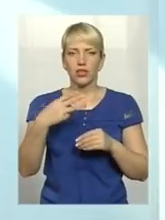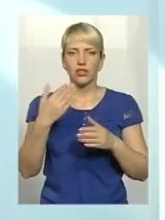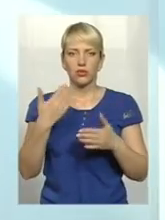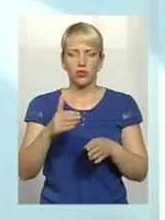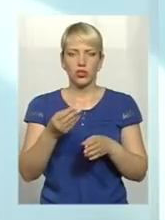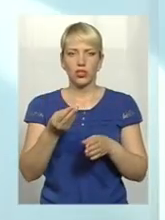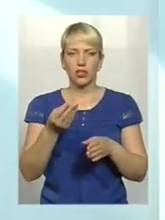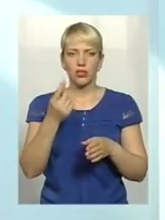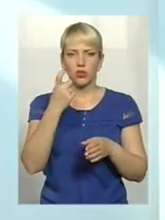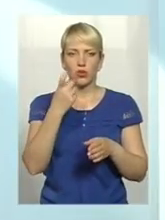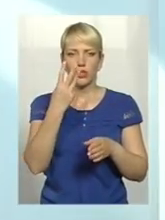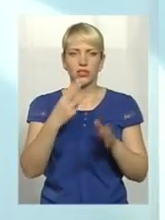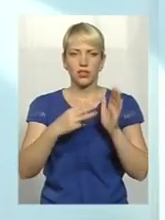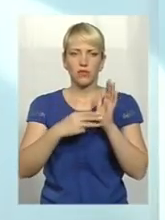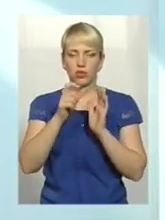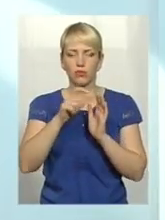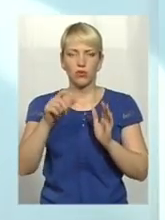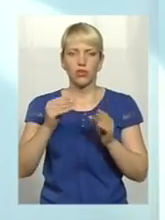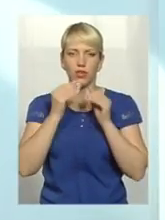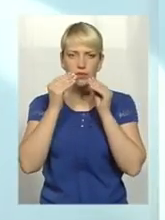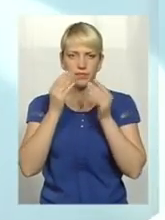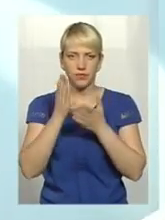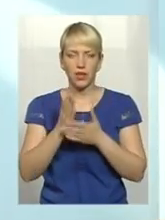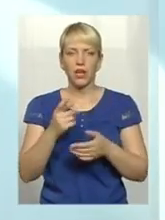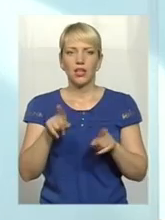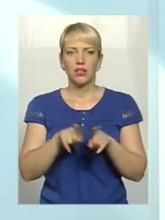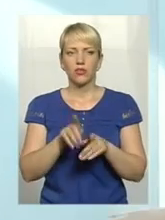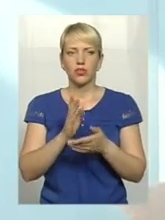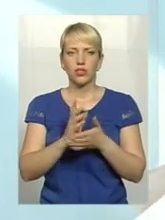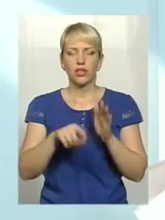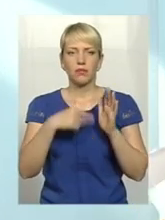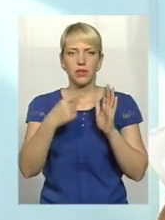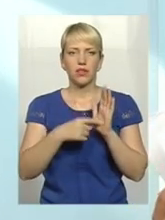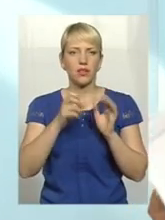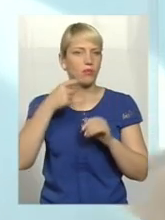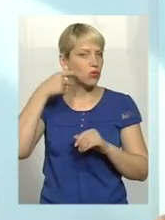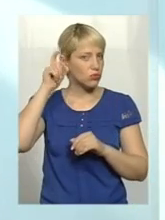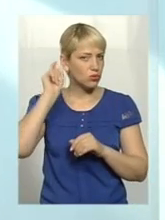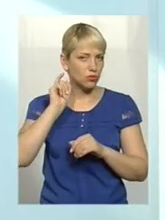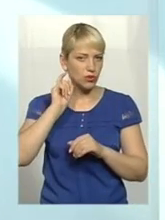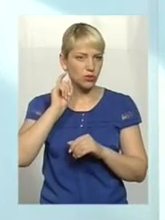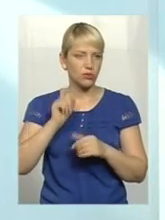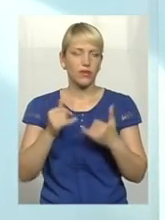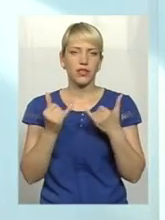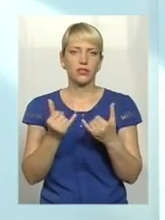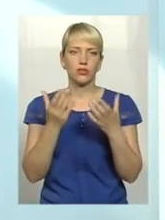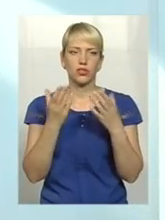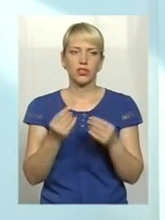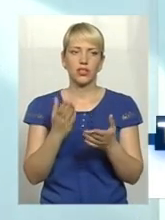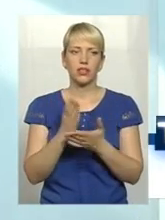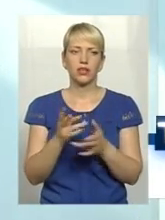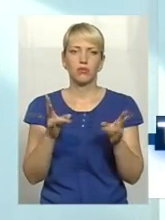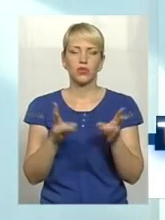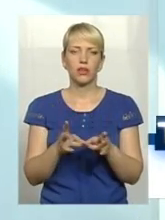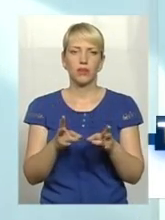138 учасників АТО. Крім того, є питання слухопротезування. На сьогодні потреба є